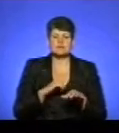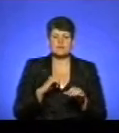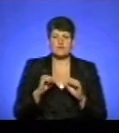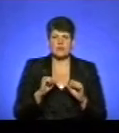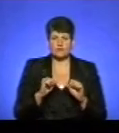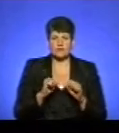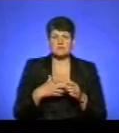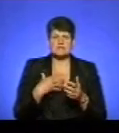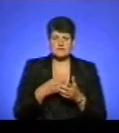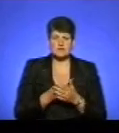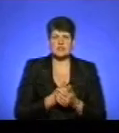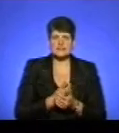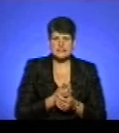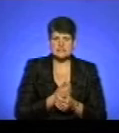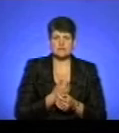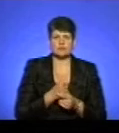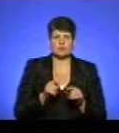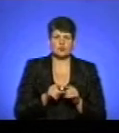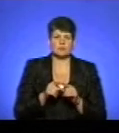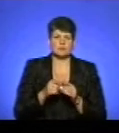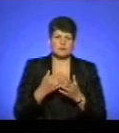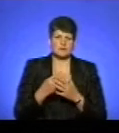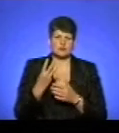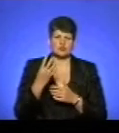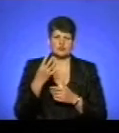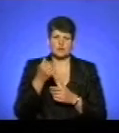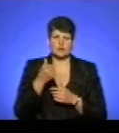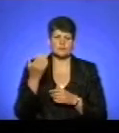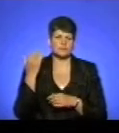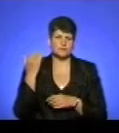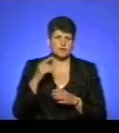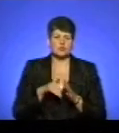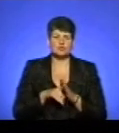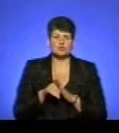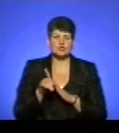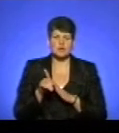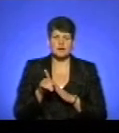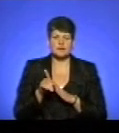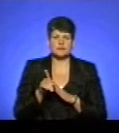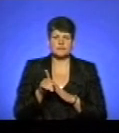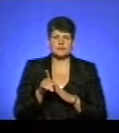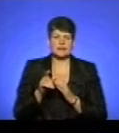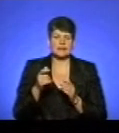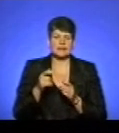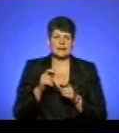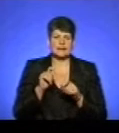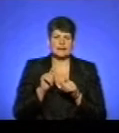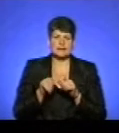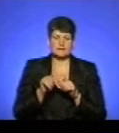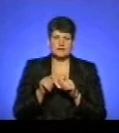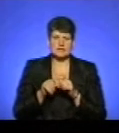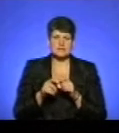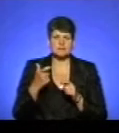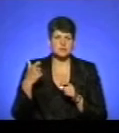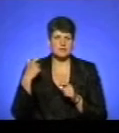ми теж за своєю ініціативою років 3-4 тому розпочали таку індифікацію проводити, де